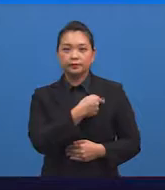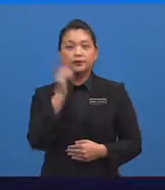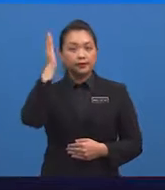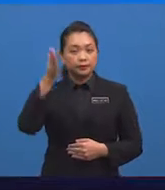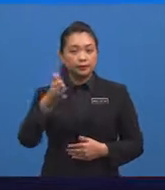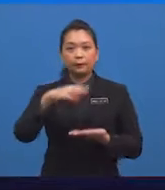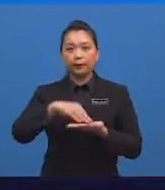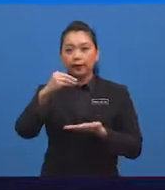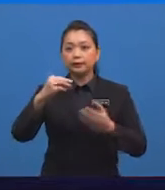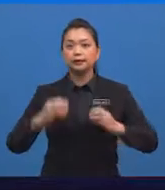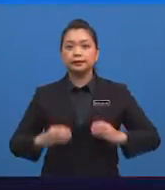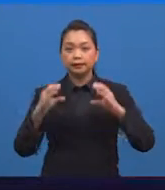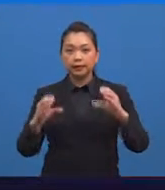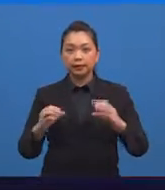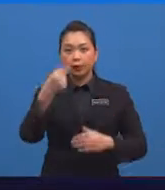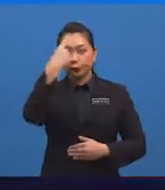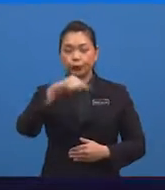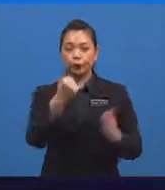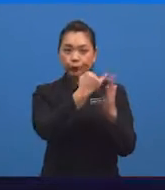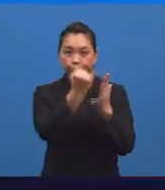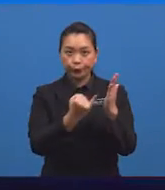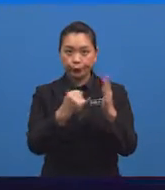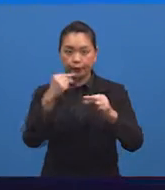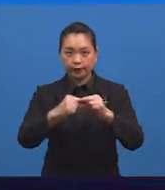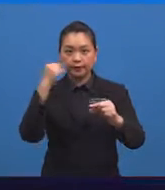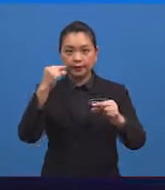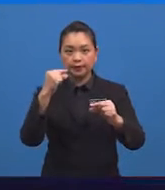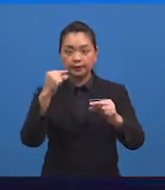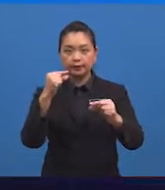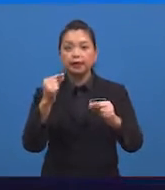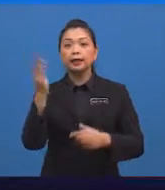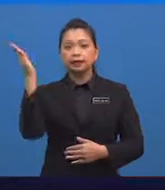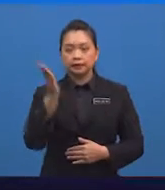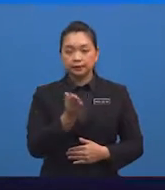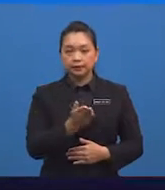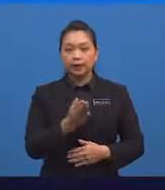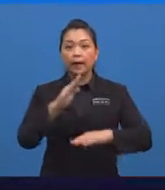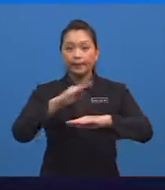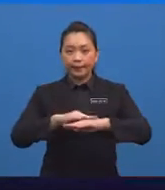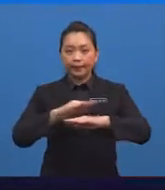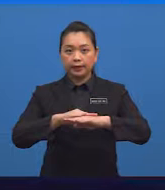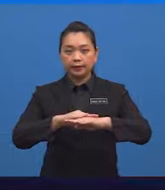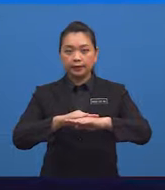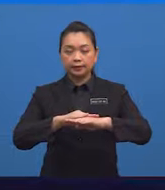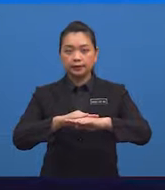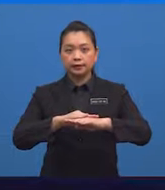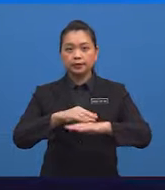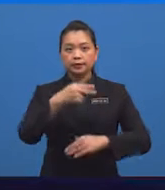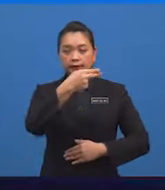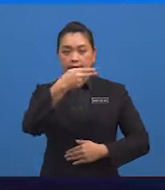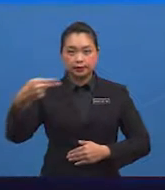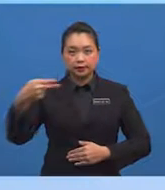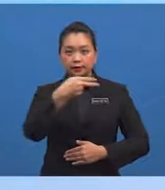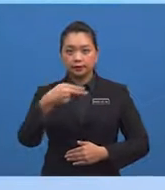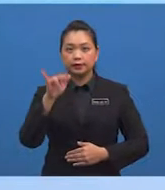belajar cara untuk melukis garis rentas lintang pada garis lurus yang telah